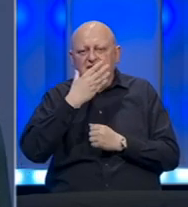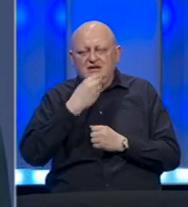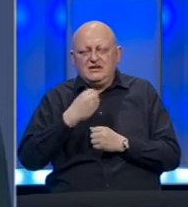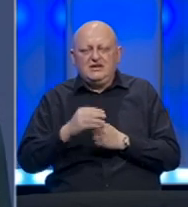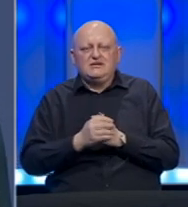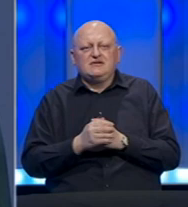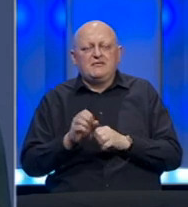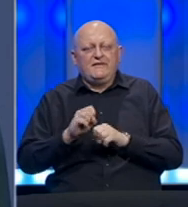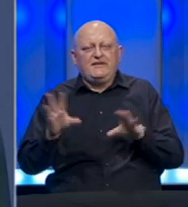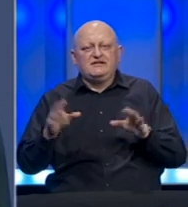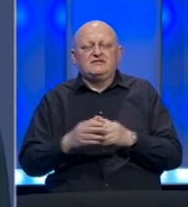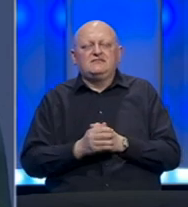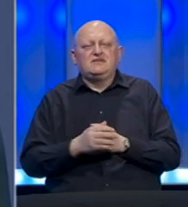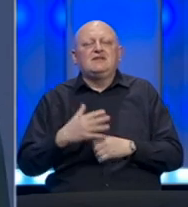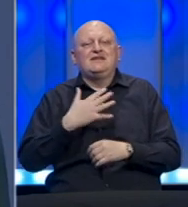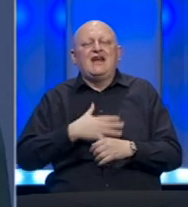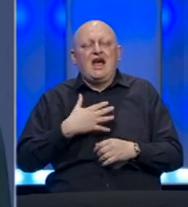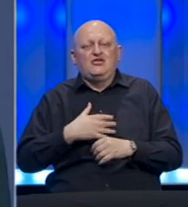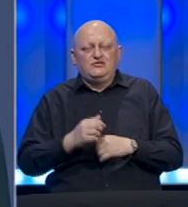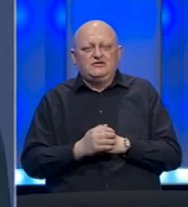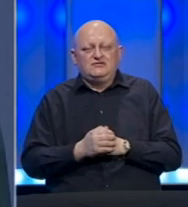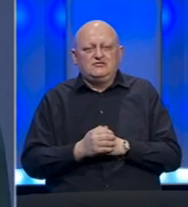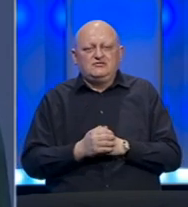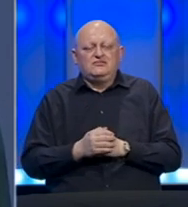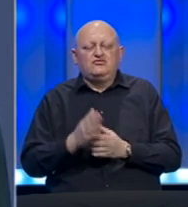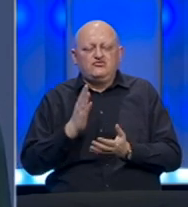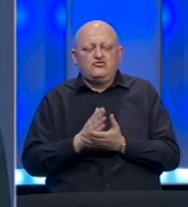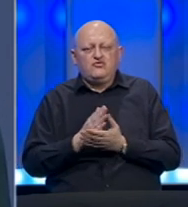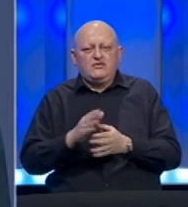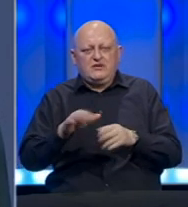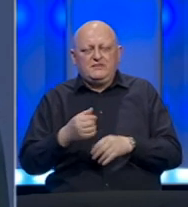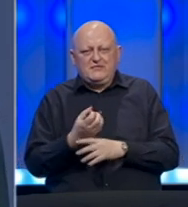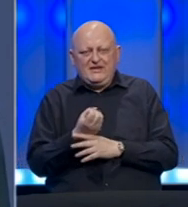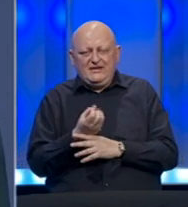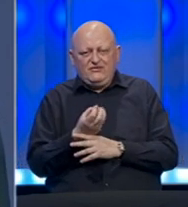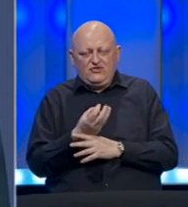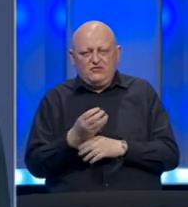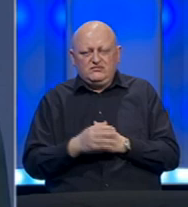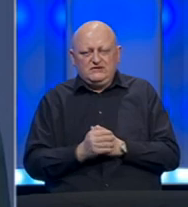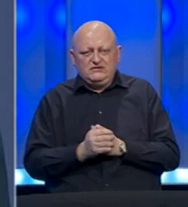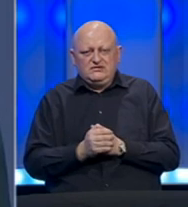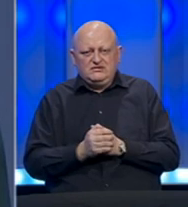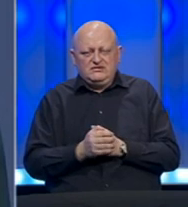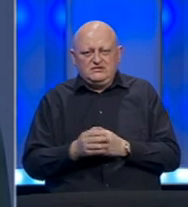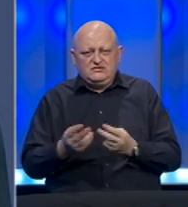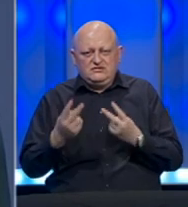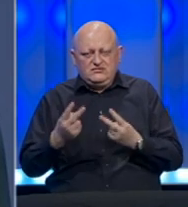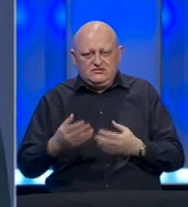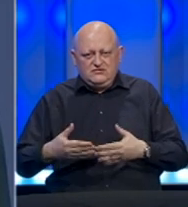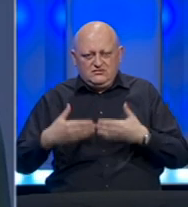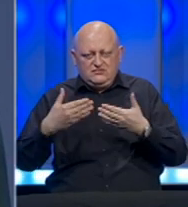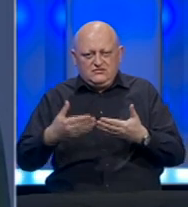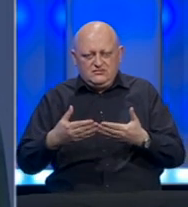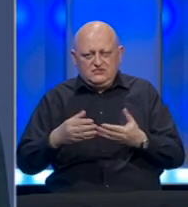vijest. Drago mi je da smo upravo primili informaciju da je uvažen prijedlog